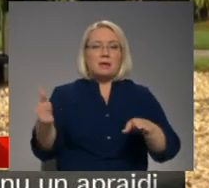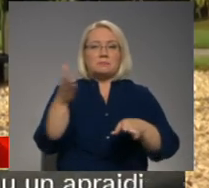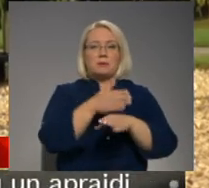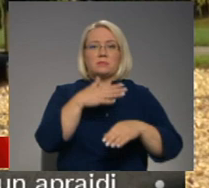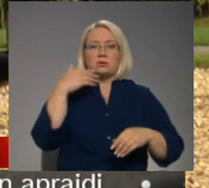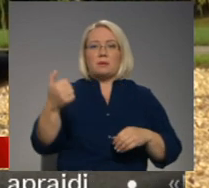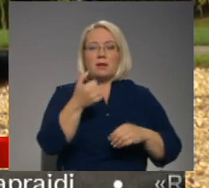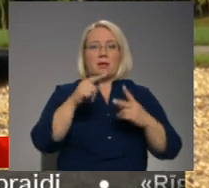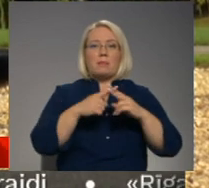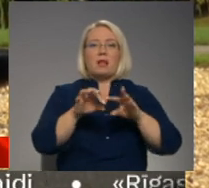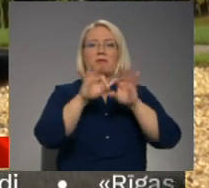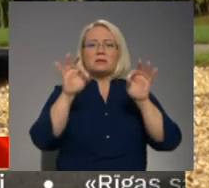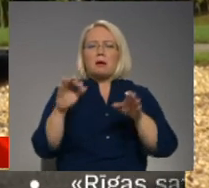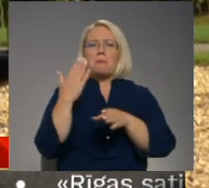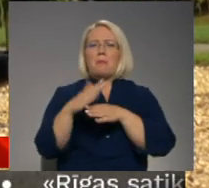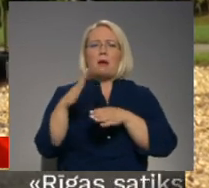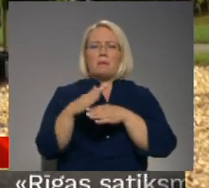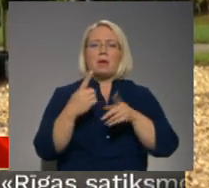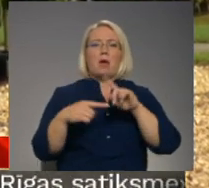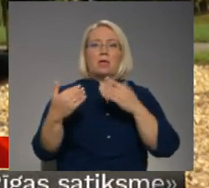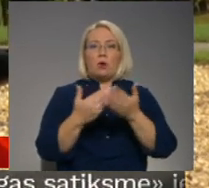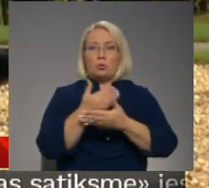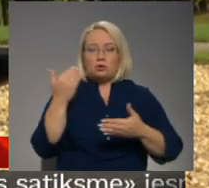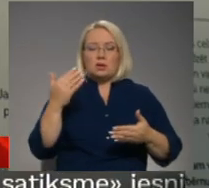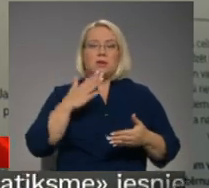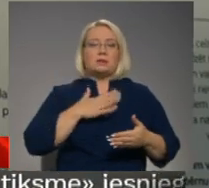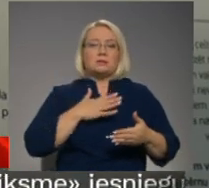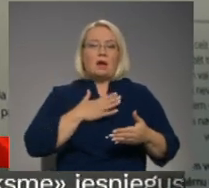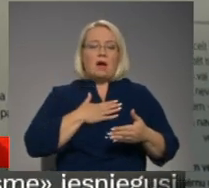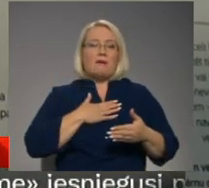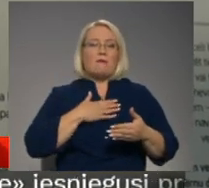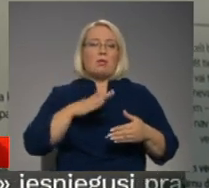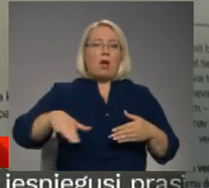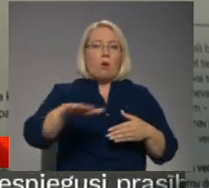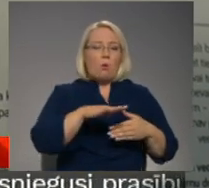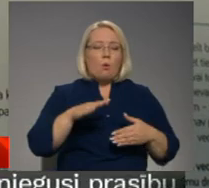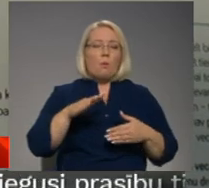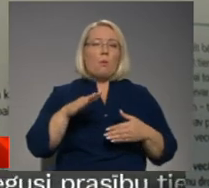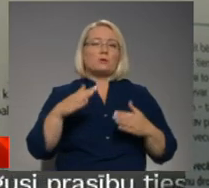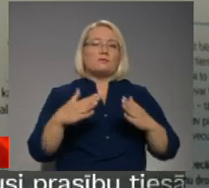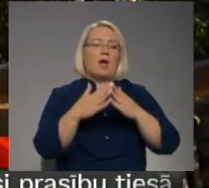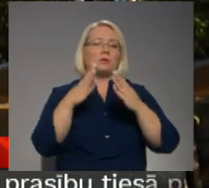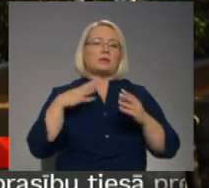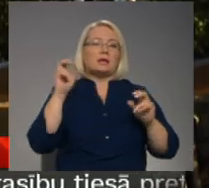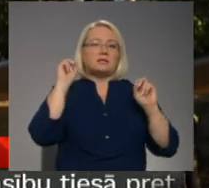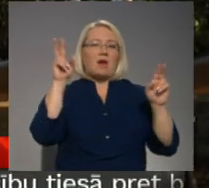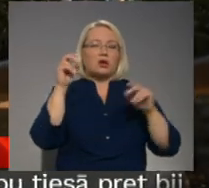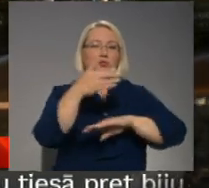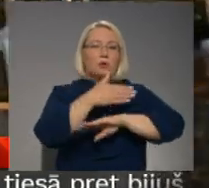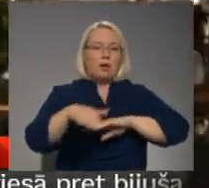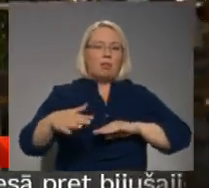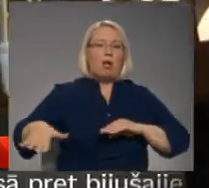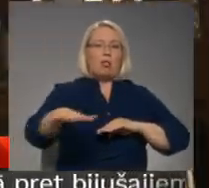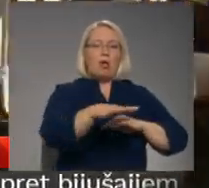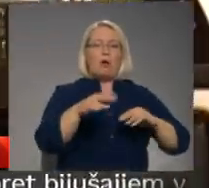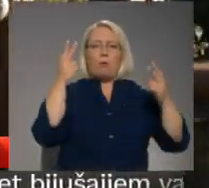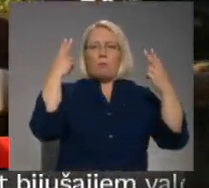gadiem Jaugavā uzsākta pakāpiniskto atjaunošana. Savu atzimšanu sagaidīs arī bērnu rotaļu laukumas zvaigšņielā. Laukumā uzstādīts